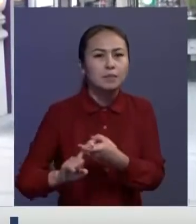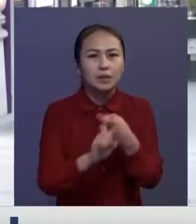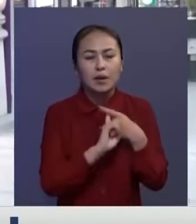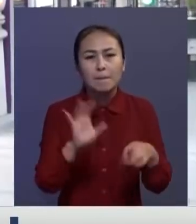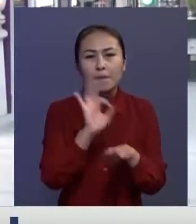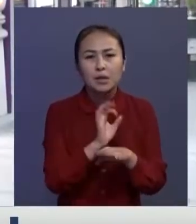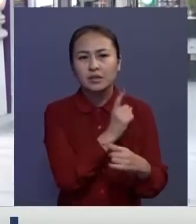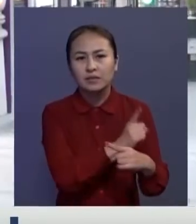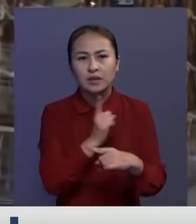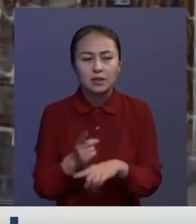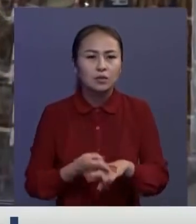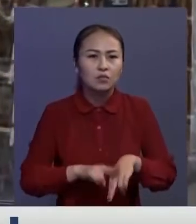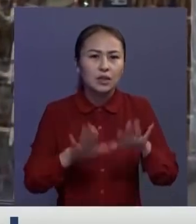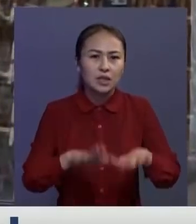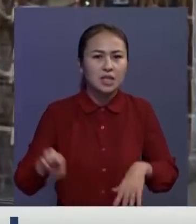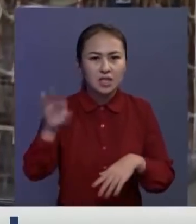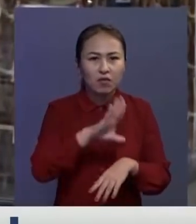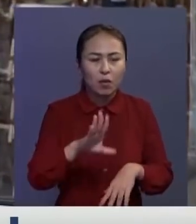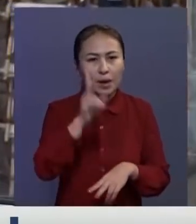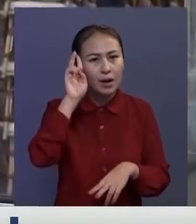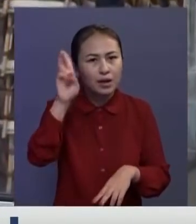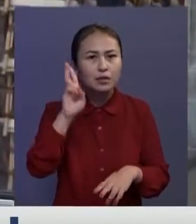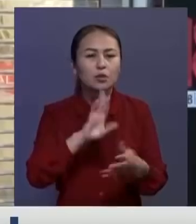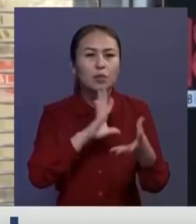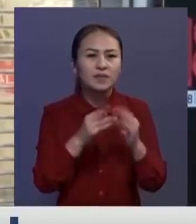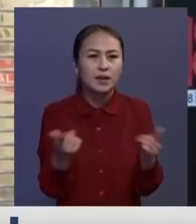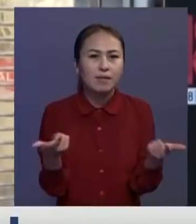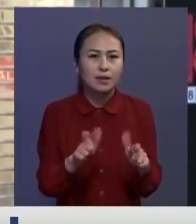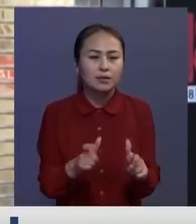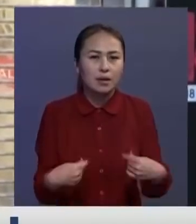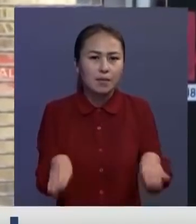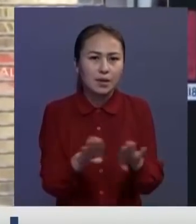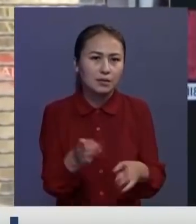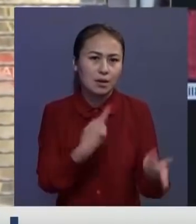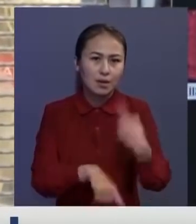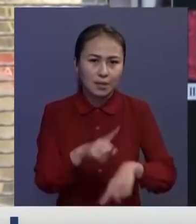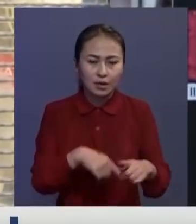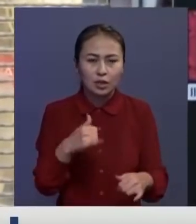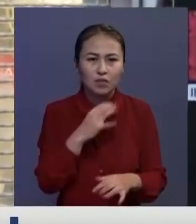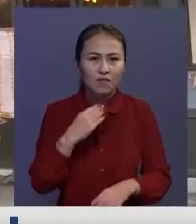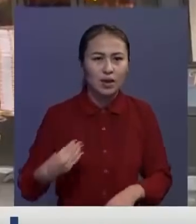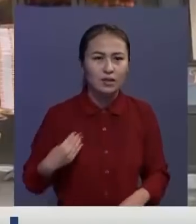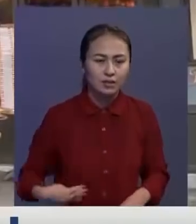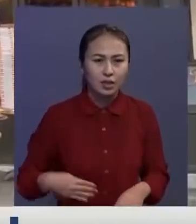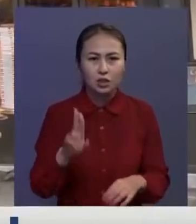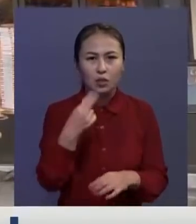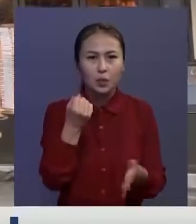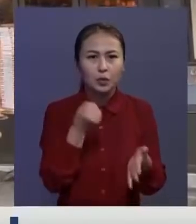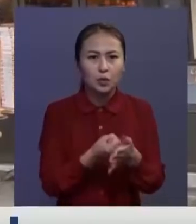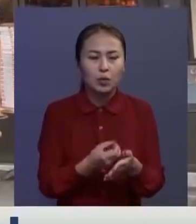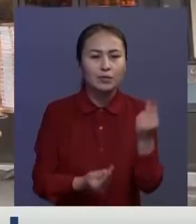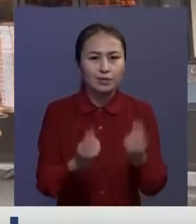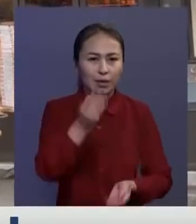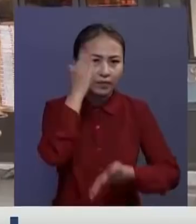тосқалу қойу мақсатында Еуропаның бір ғатар мемлекеті карантин шараларын қайта еңгізді. Францияда желтоқсан айына дейін